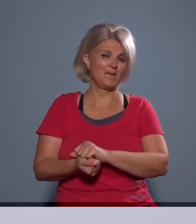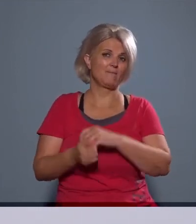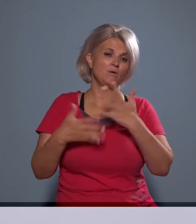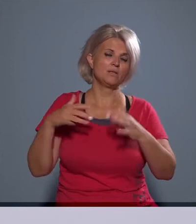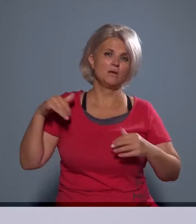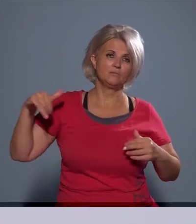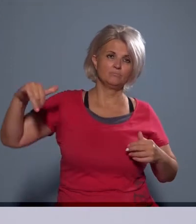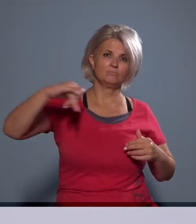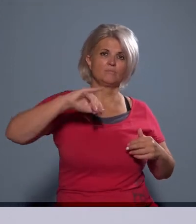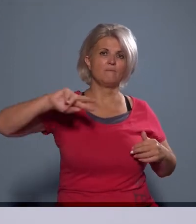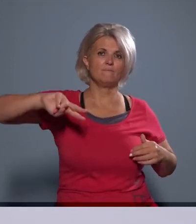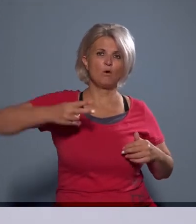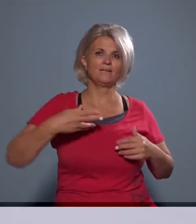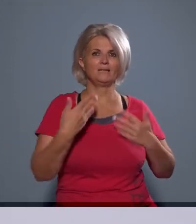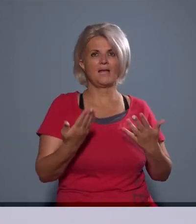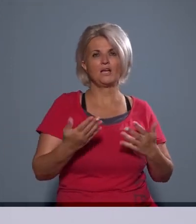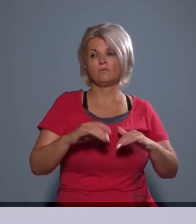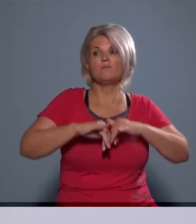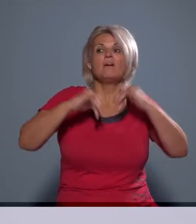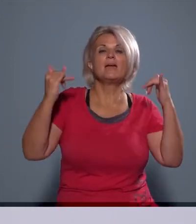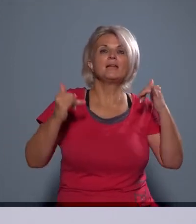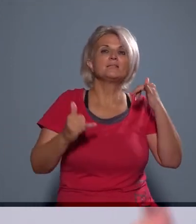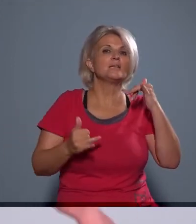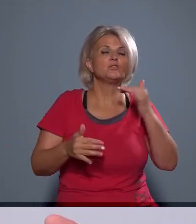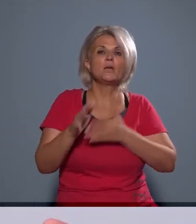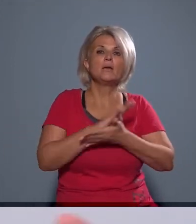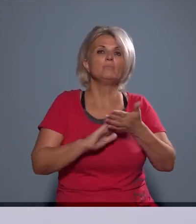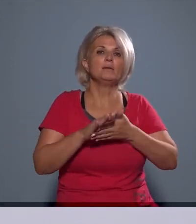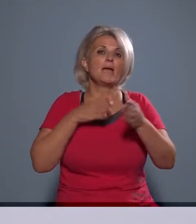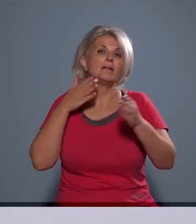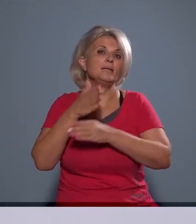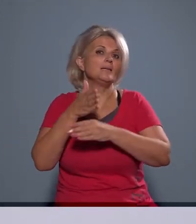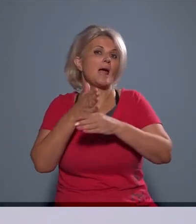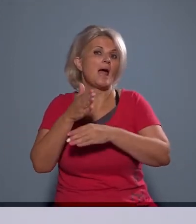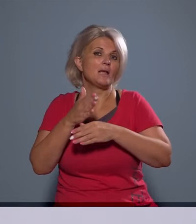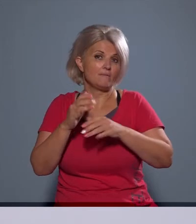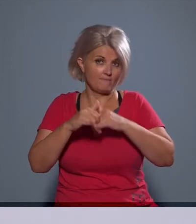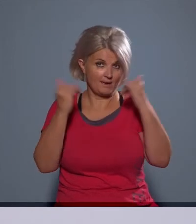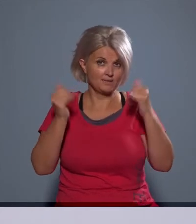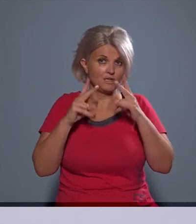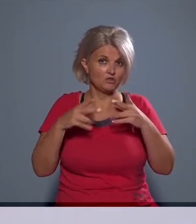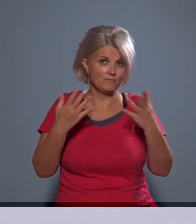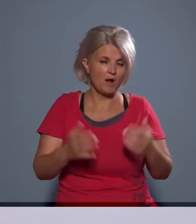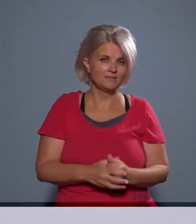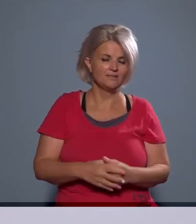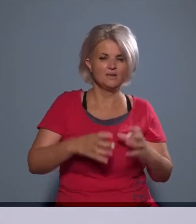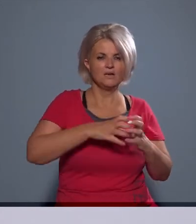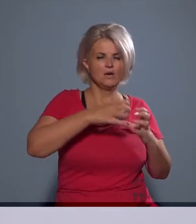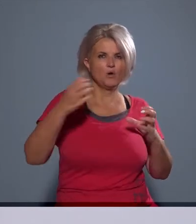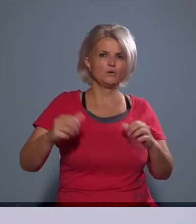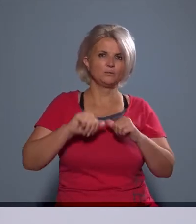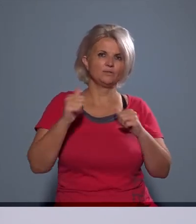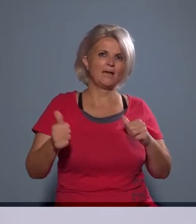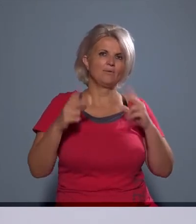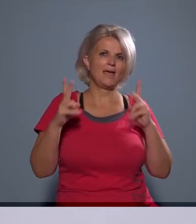fordítása, fejlesztése az milyen irányban haladt az elmúlt évtizedekben, és vajon milyen irányban fog haladni a következő évtizedekben, hiszen hosszú utában azért lehetne ilyen